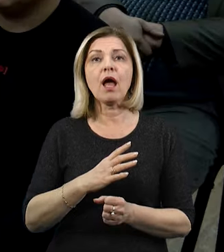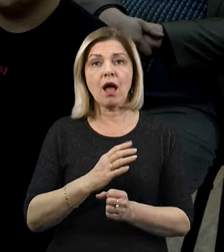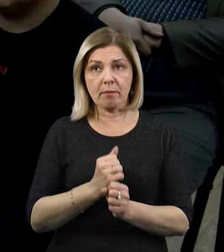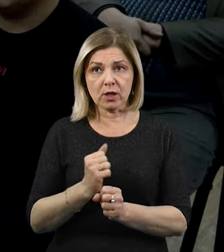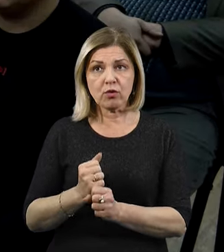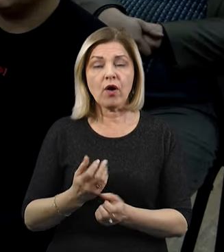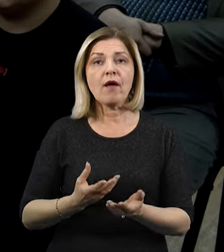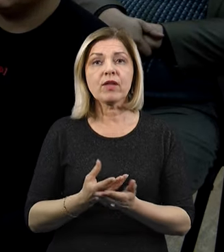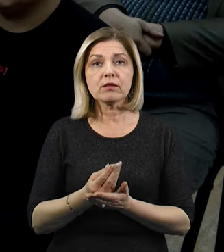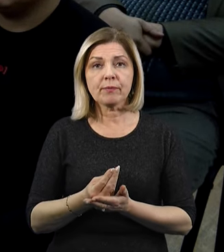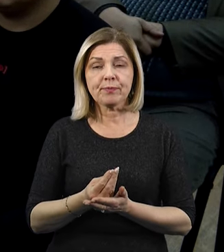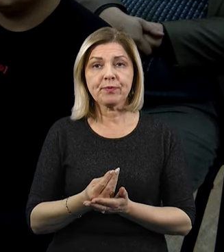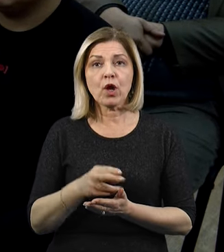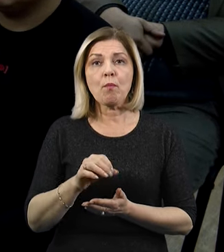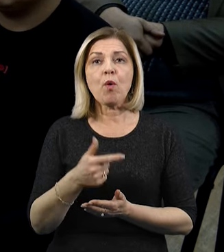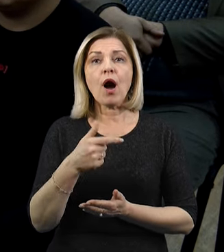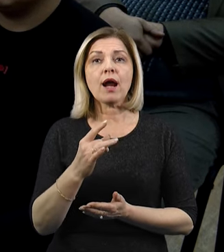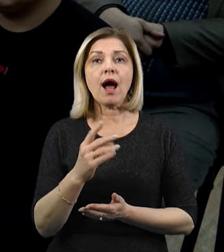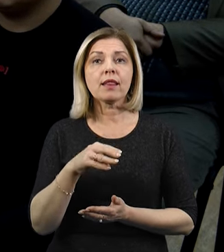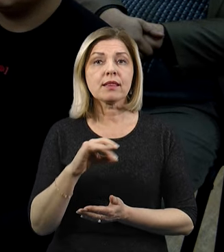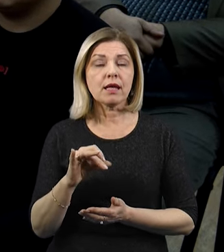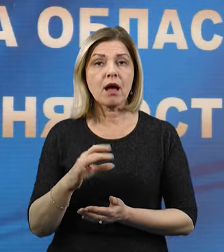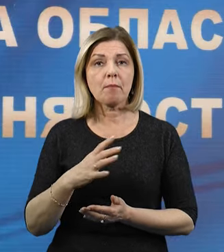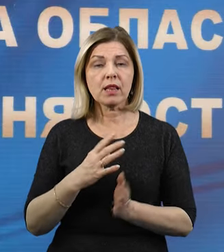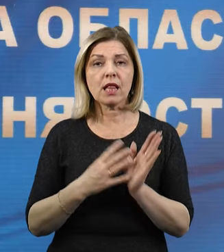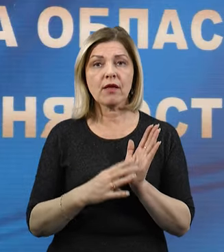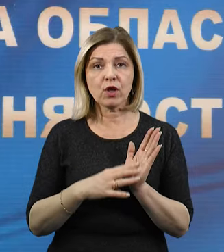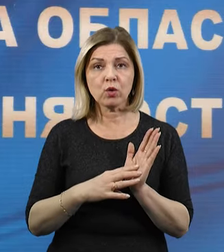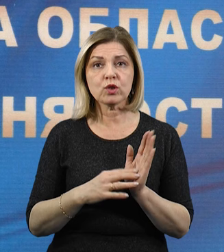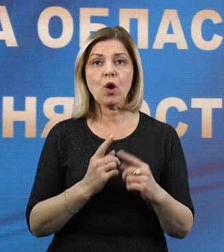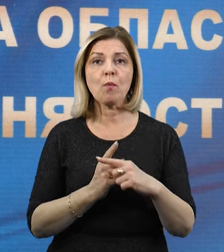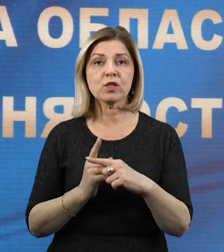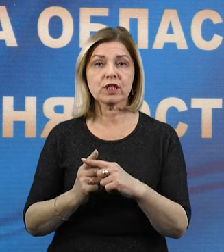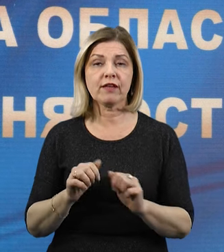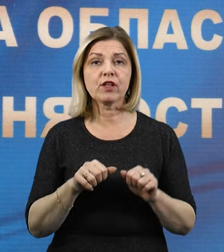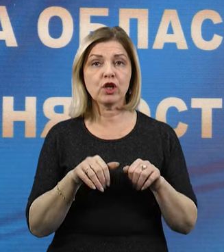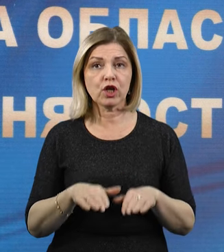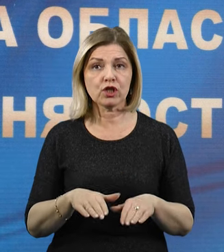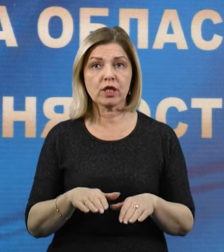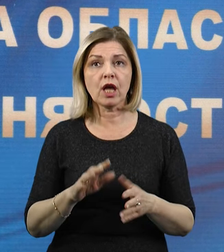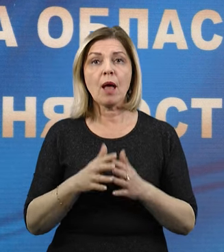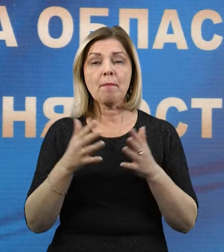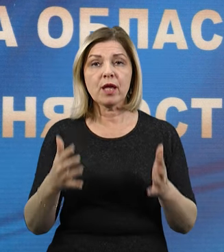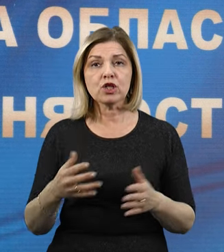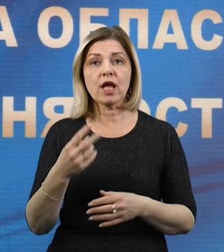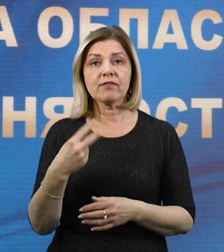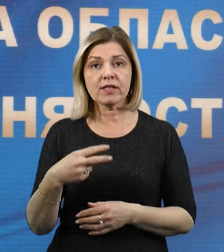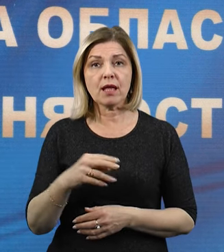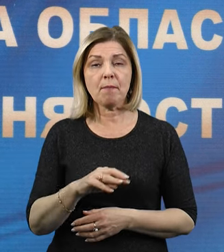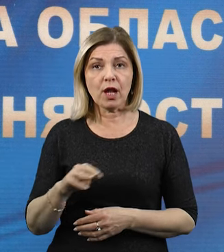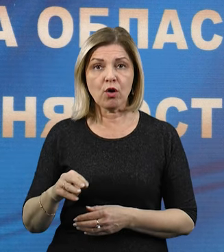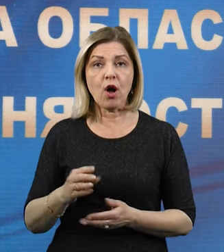мільйонів. По грантам в нас прийнято 90 позитивних рішень. Якщо переглядати по фінансуванню, більше 20 мільйонів направлено на